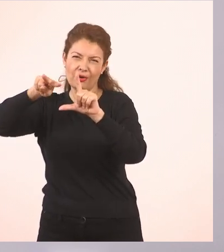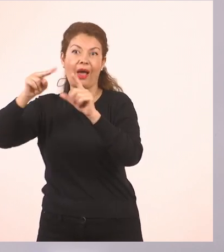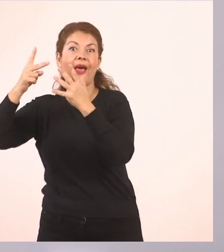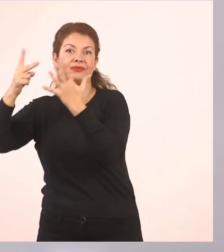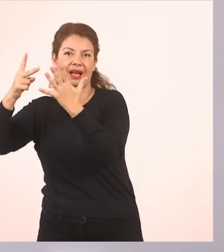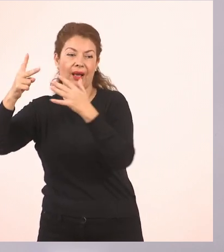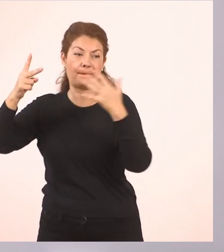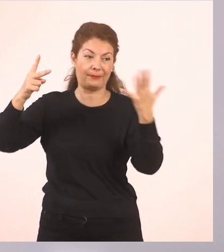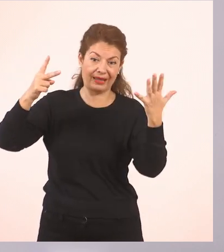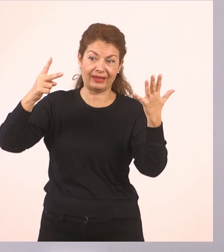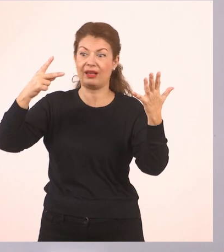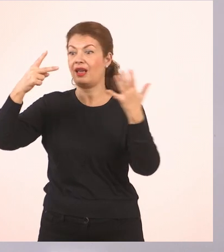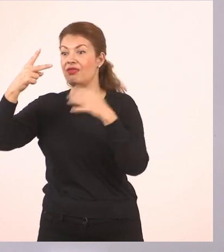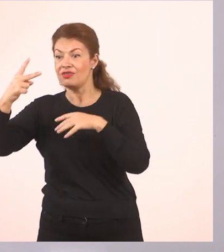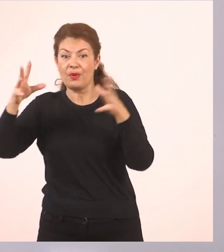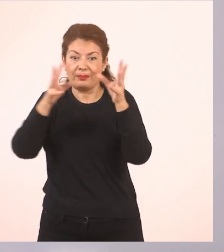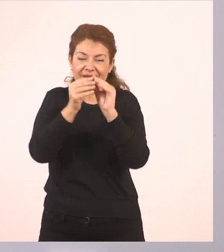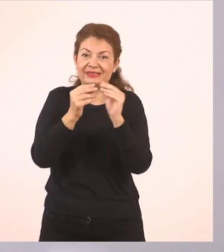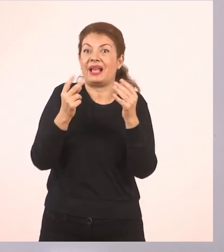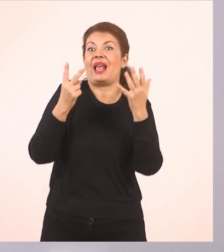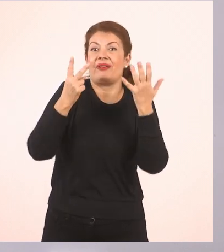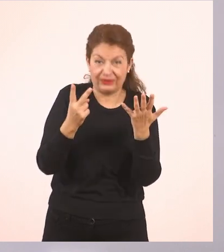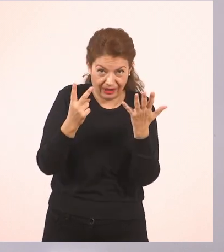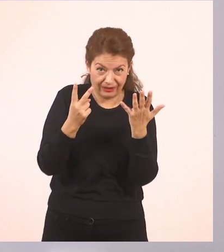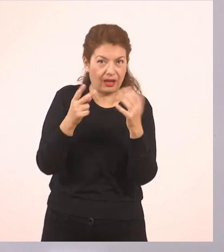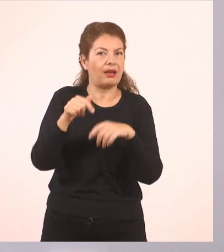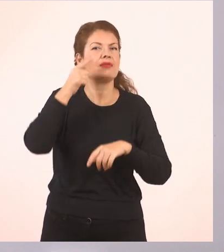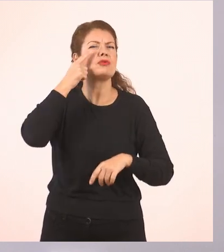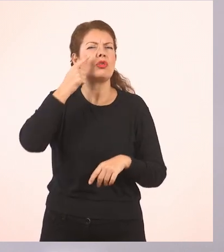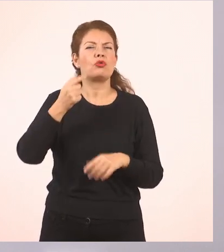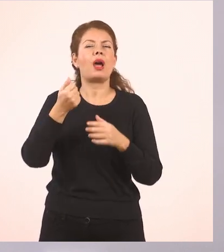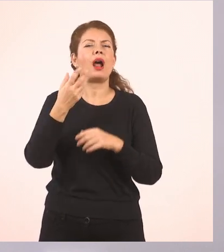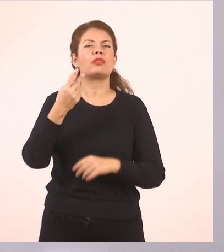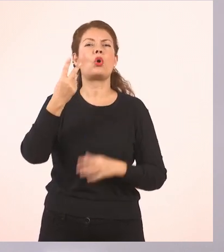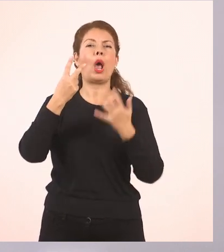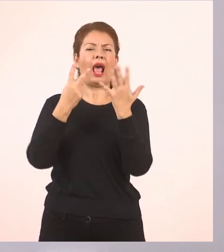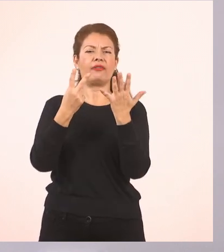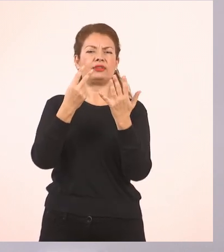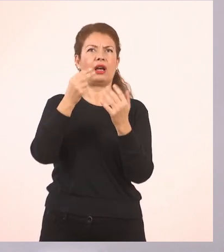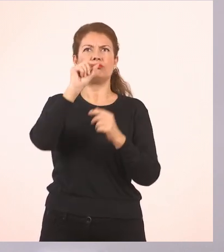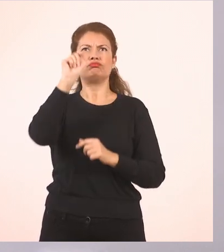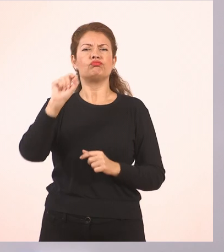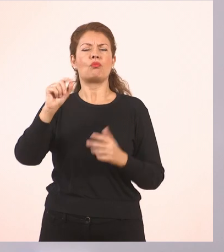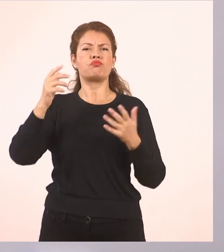Και ήρθε η ώρα για το αριθμητικό σύμβολο. Το νούμερο 7, τον αριθμό 7.